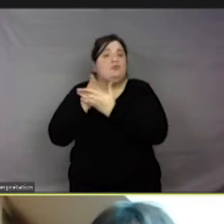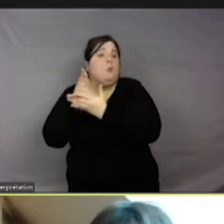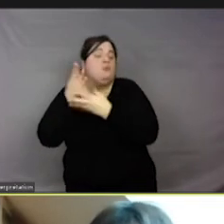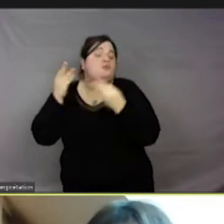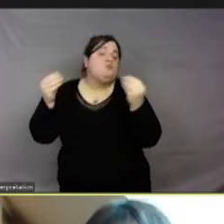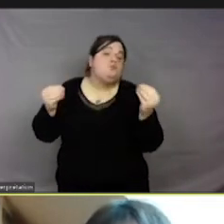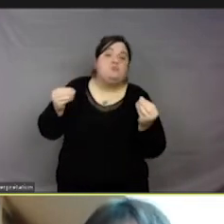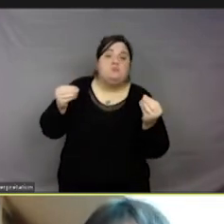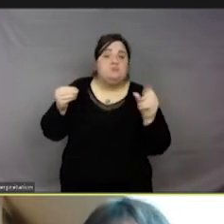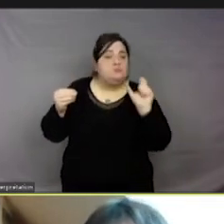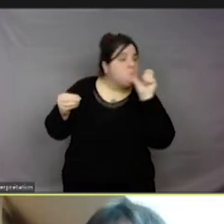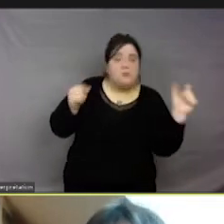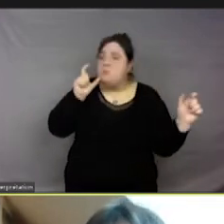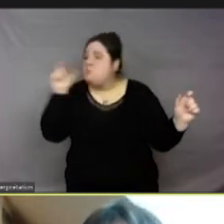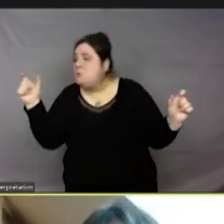confondre.